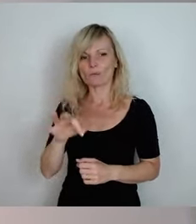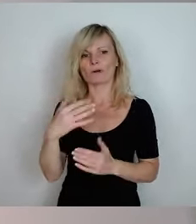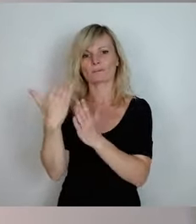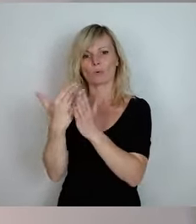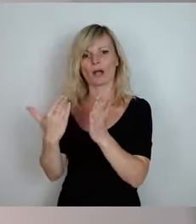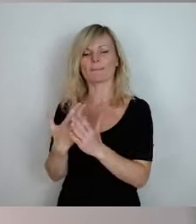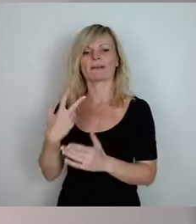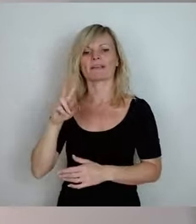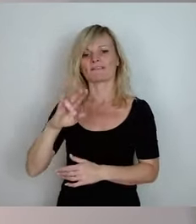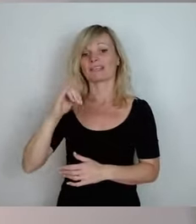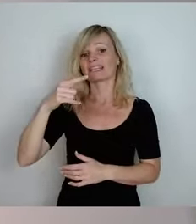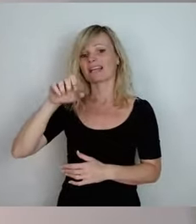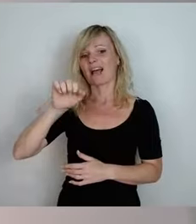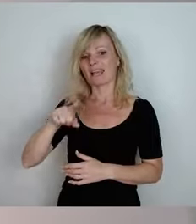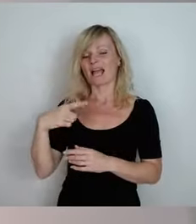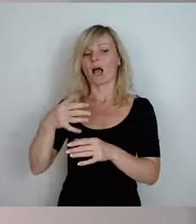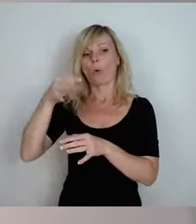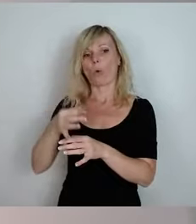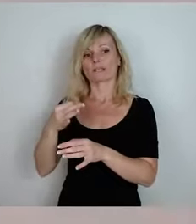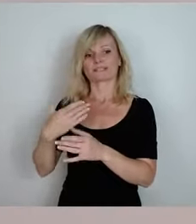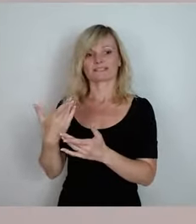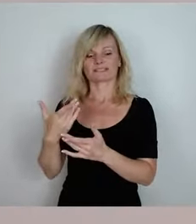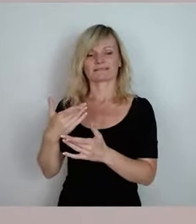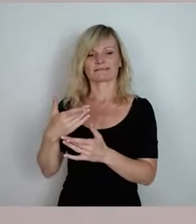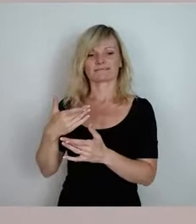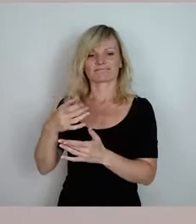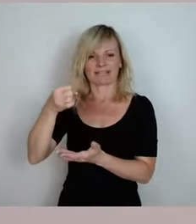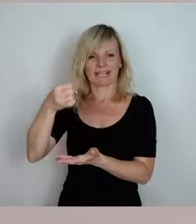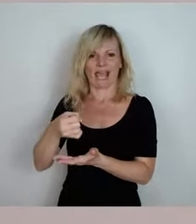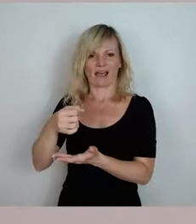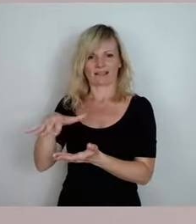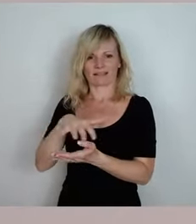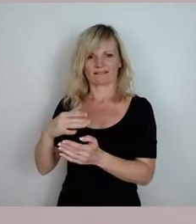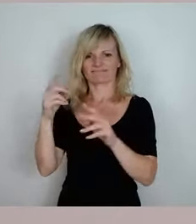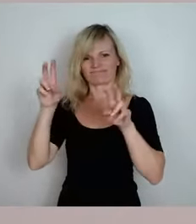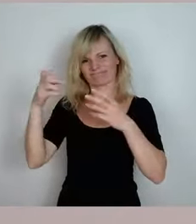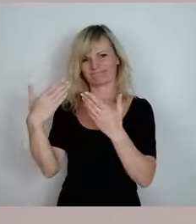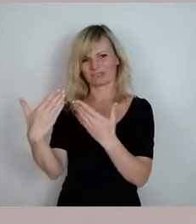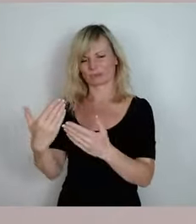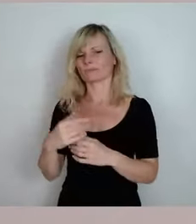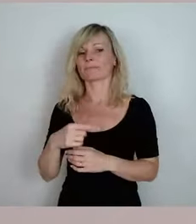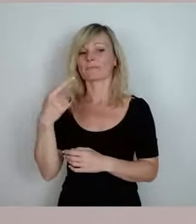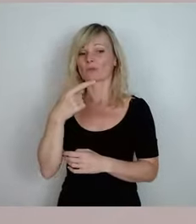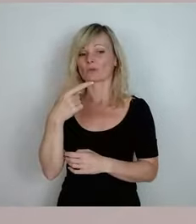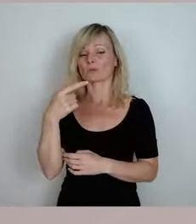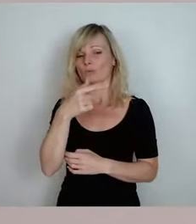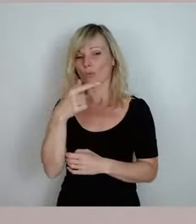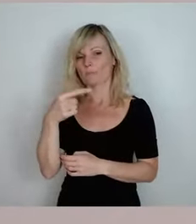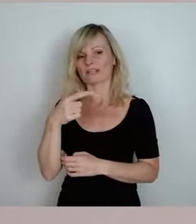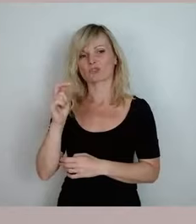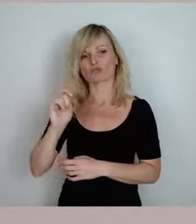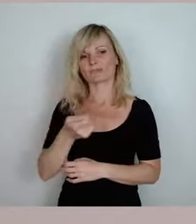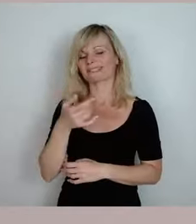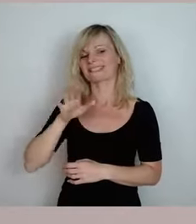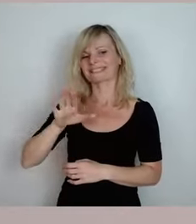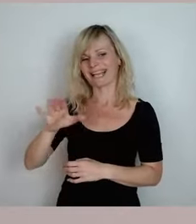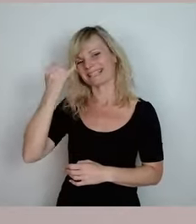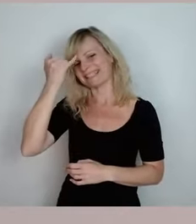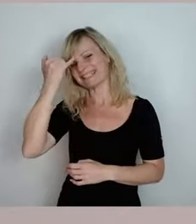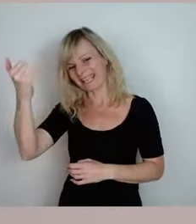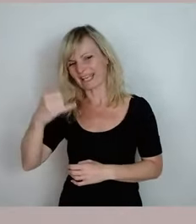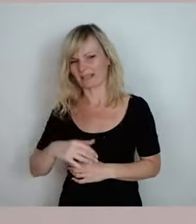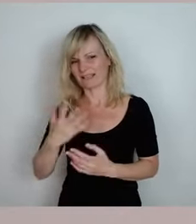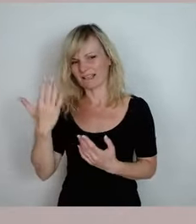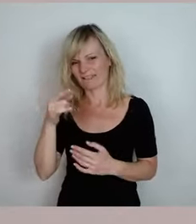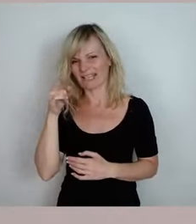beantragt hat. Das ist ein Programm, was Thomas Schmidt seine Idee und eine ganz großartige Idee im Grunde